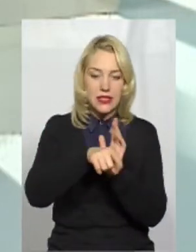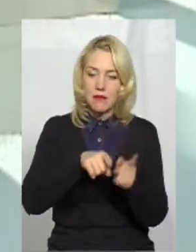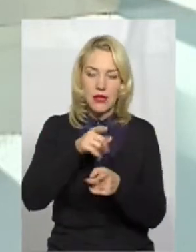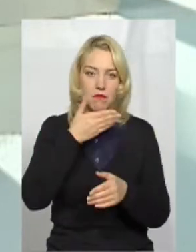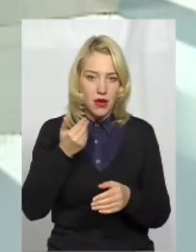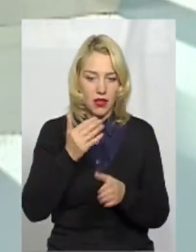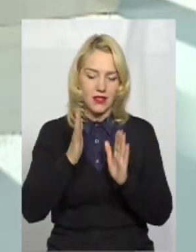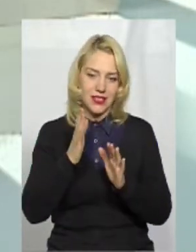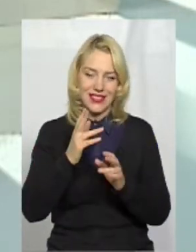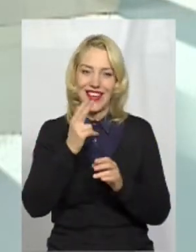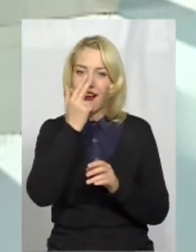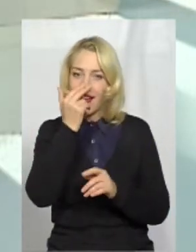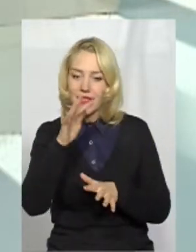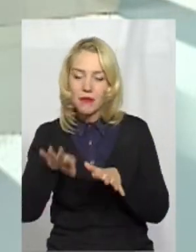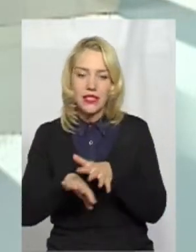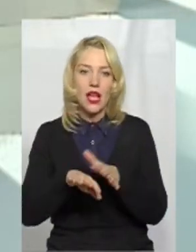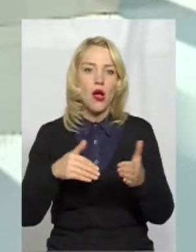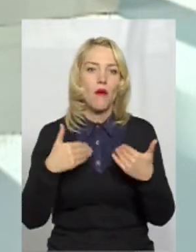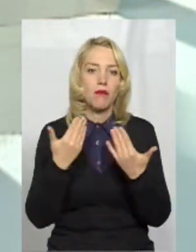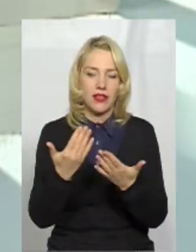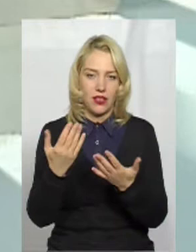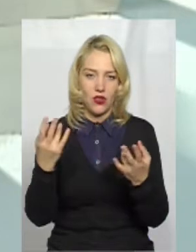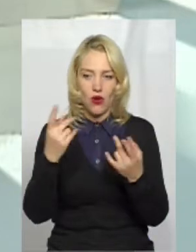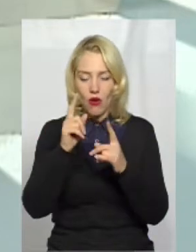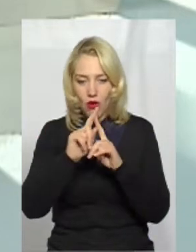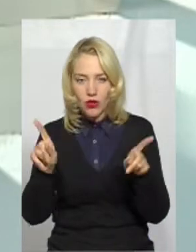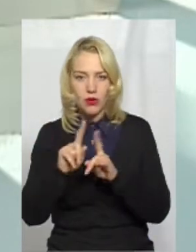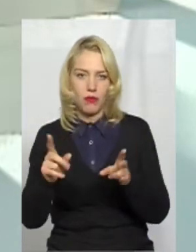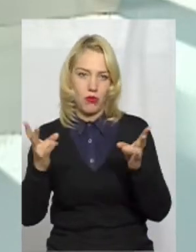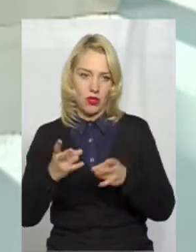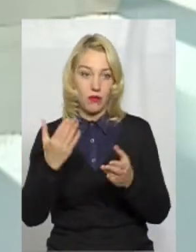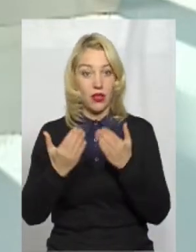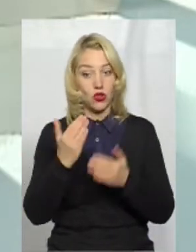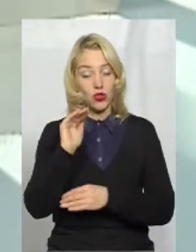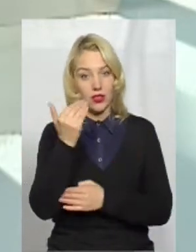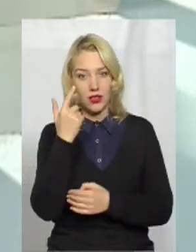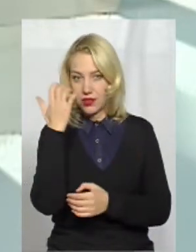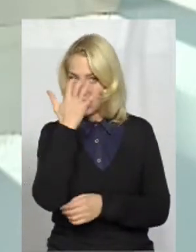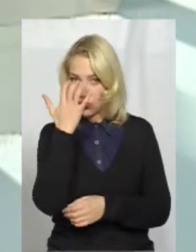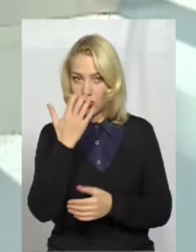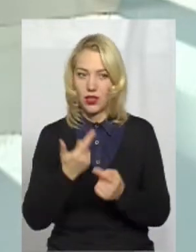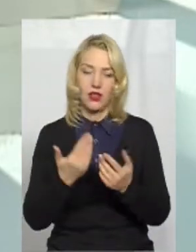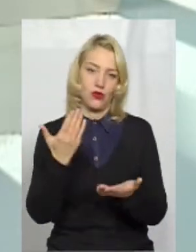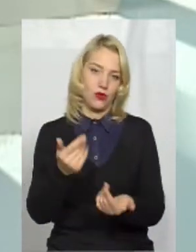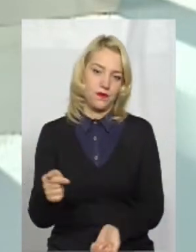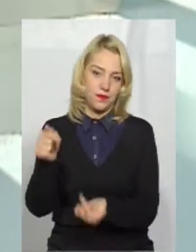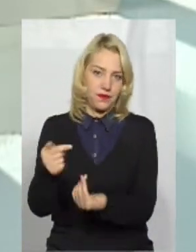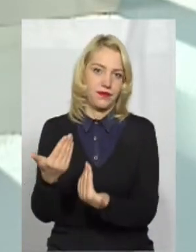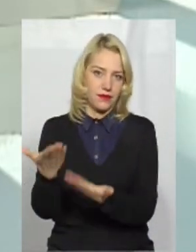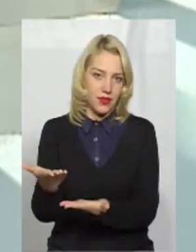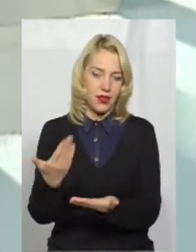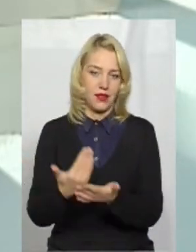Лише адаптація під ці особливі освітні потреби. Якщо це дитина з порушенням зору, то, відповідно, там і